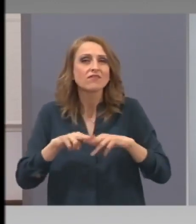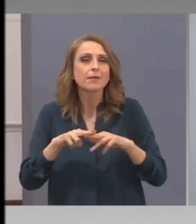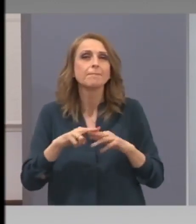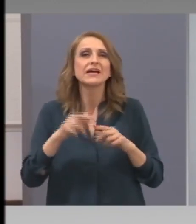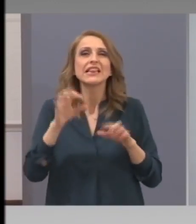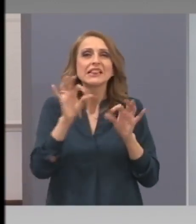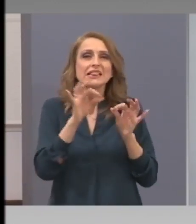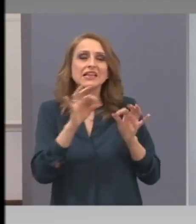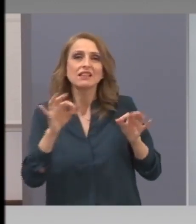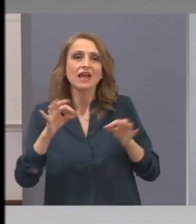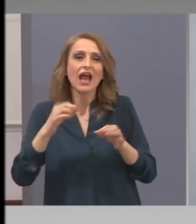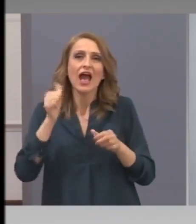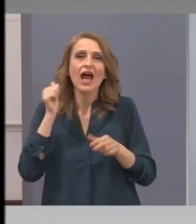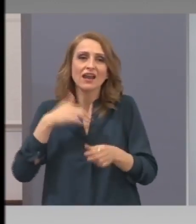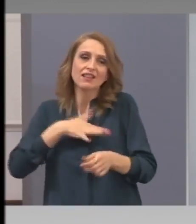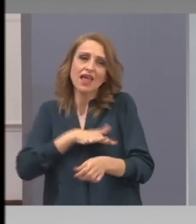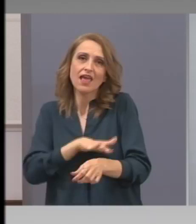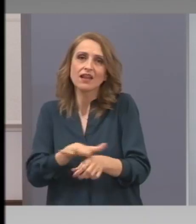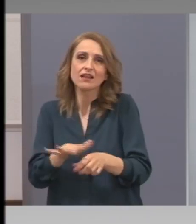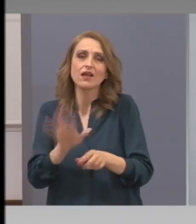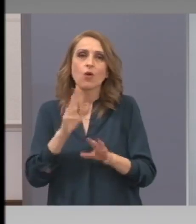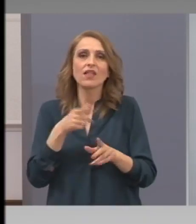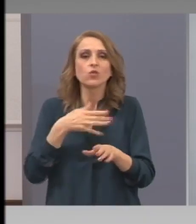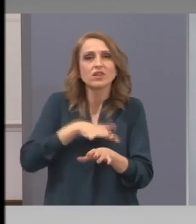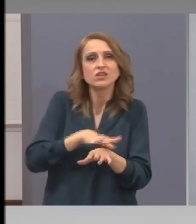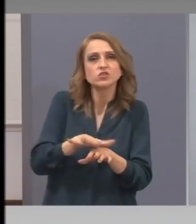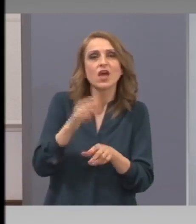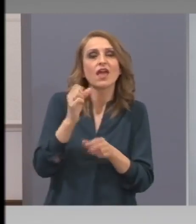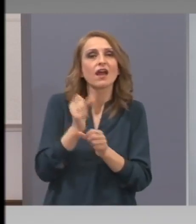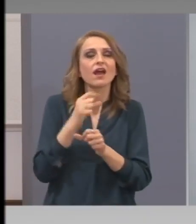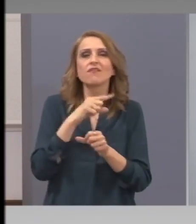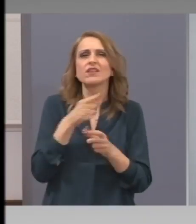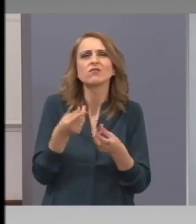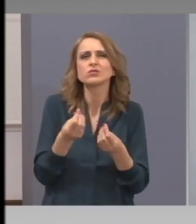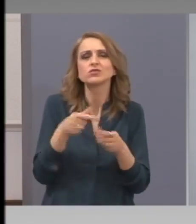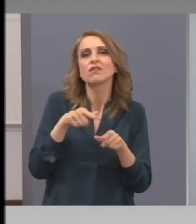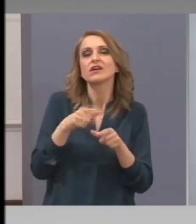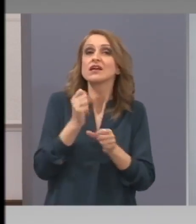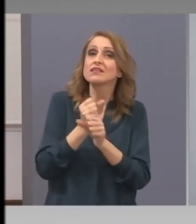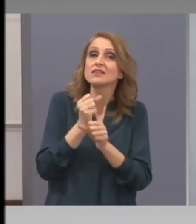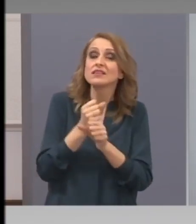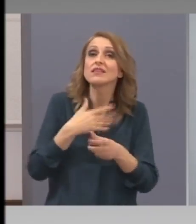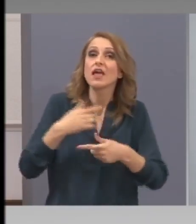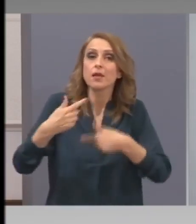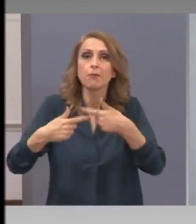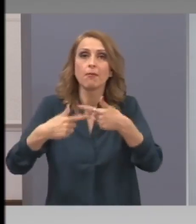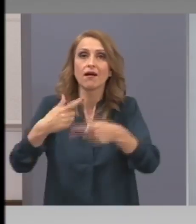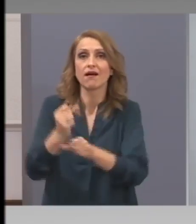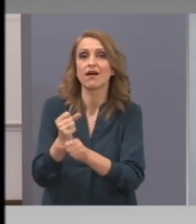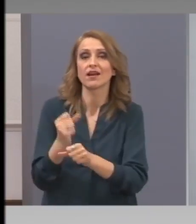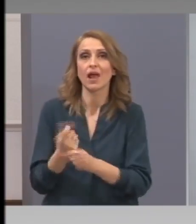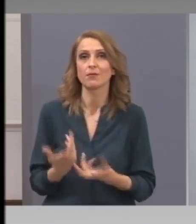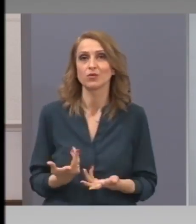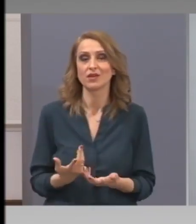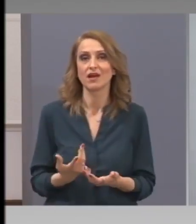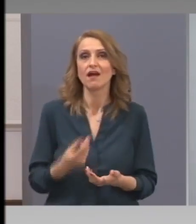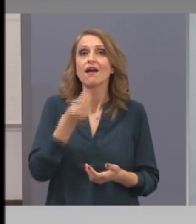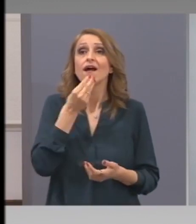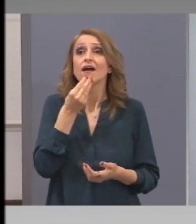артерия, по която тече кръвта. аз мисъл хората, които отидат на работа, до аптеката, до хранителния